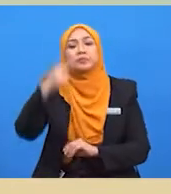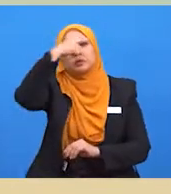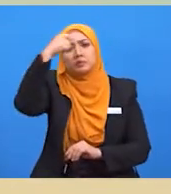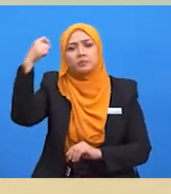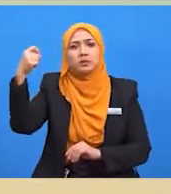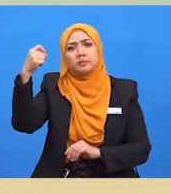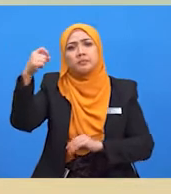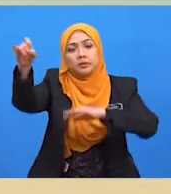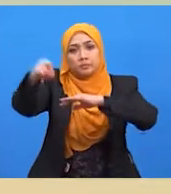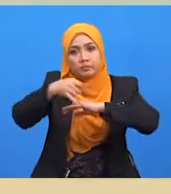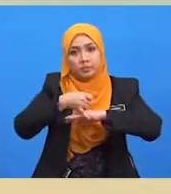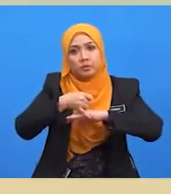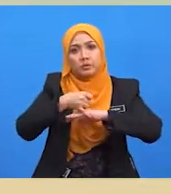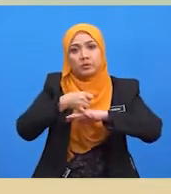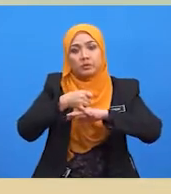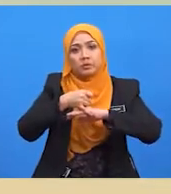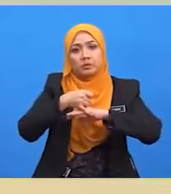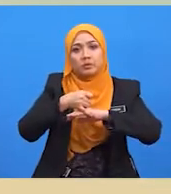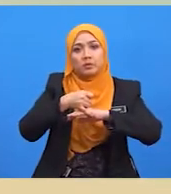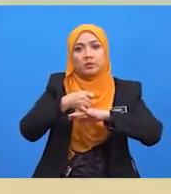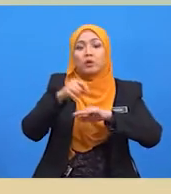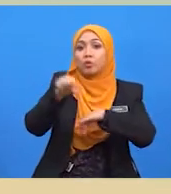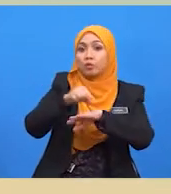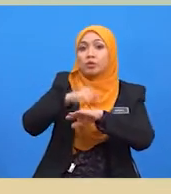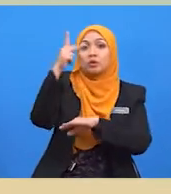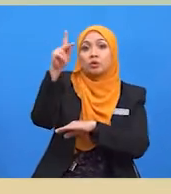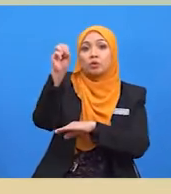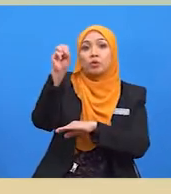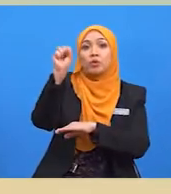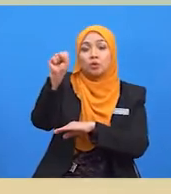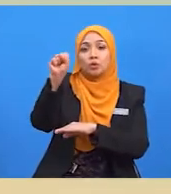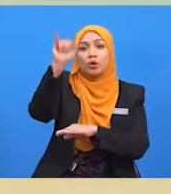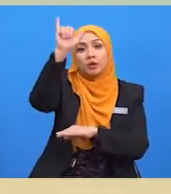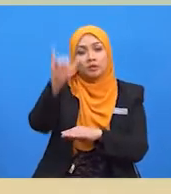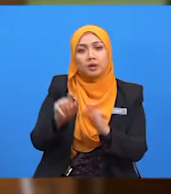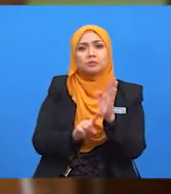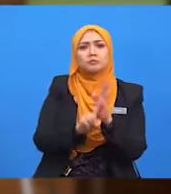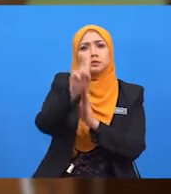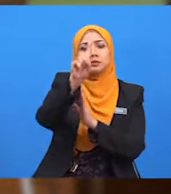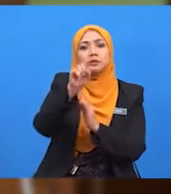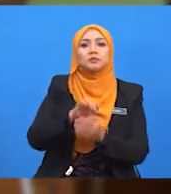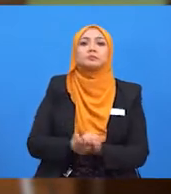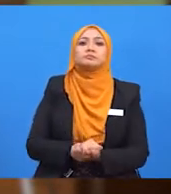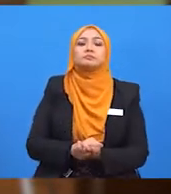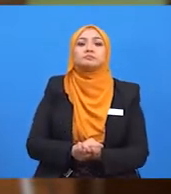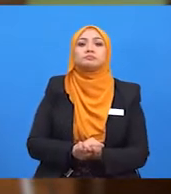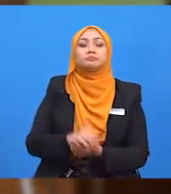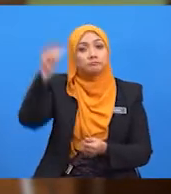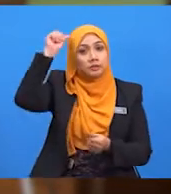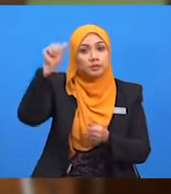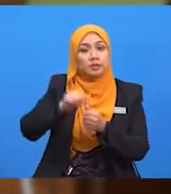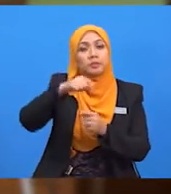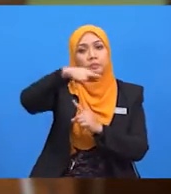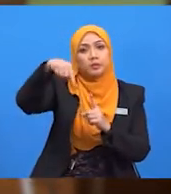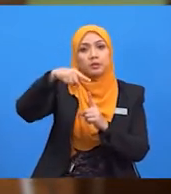perlu menanggung kos yang lebih tinggi akibat tarif import. Ingat, bila cikgu kata